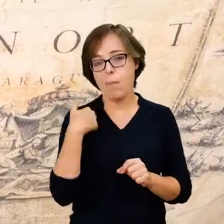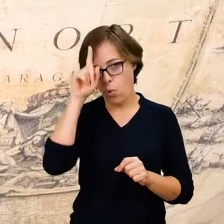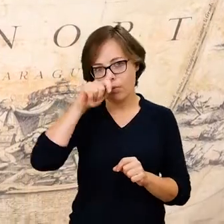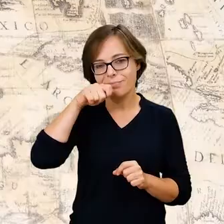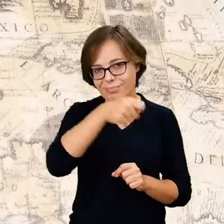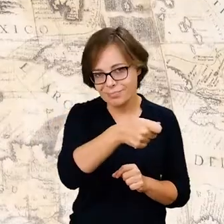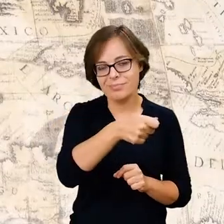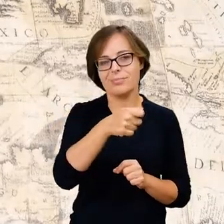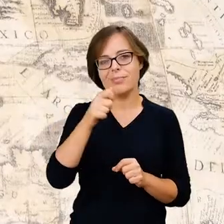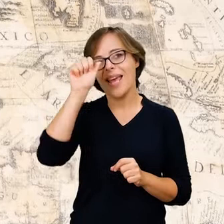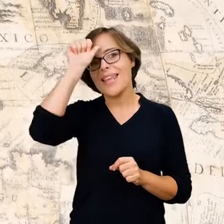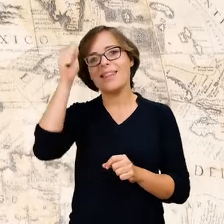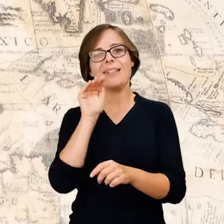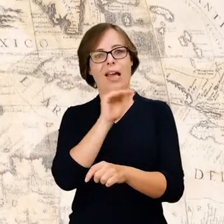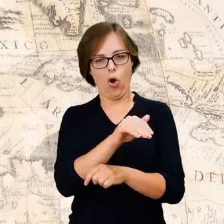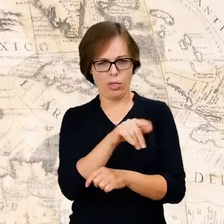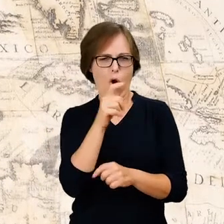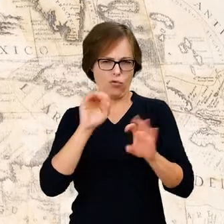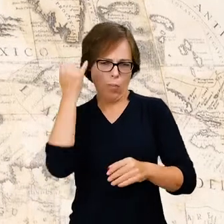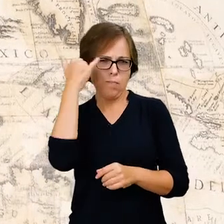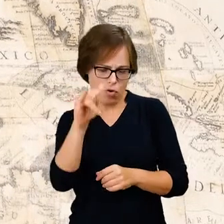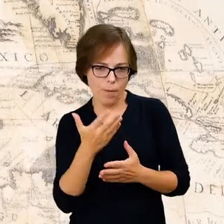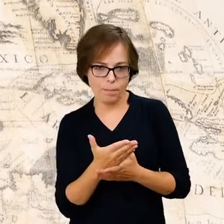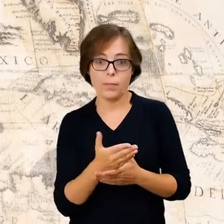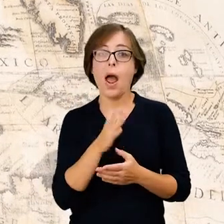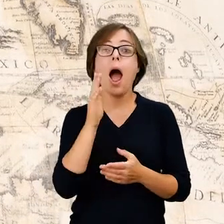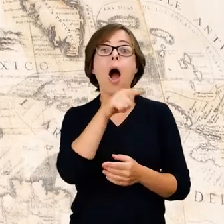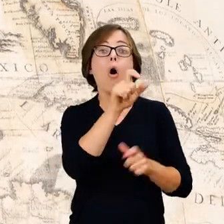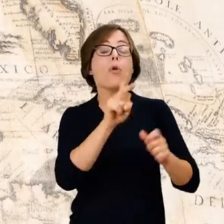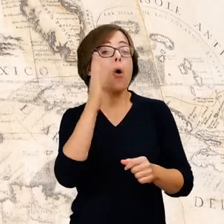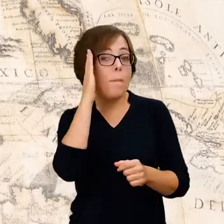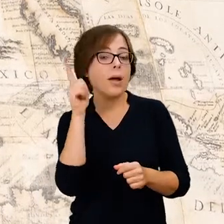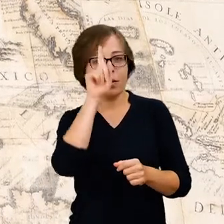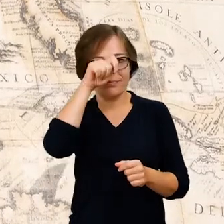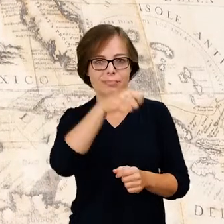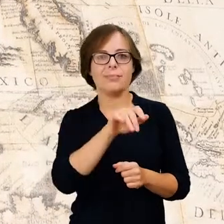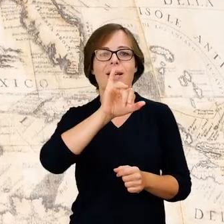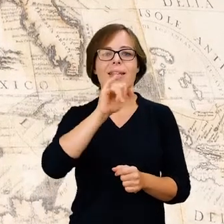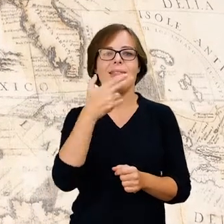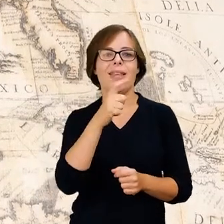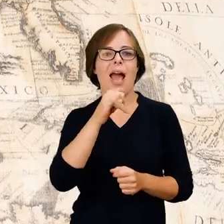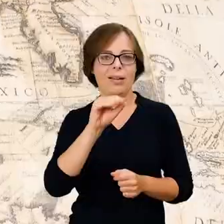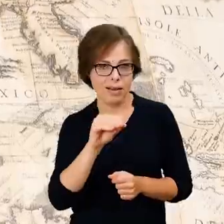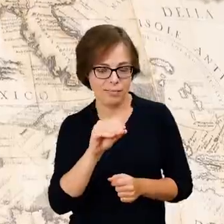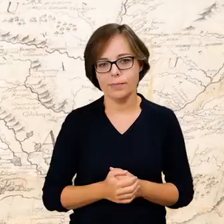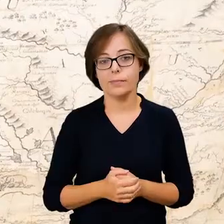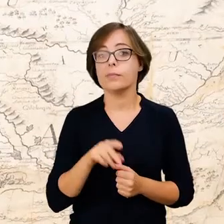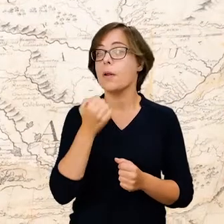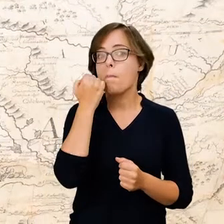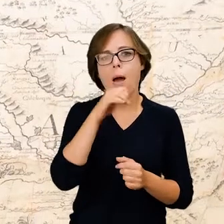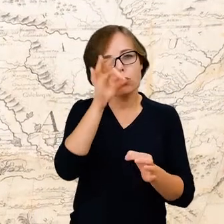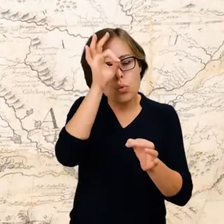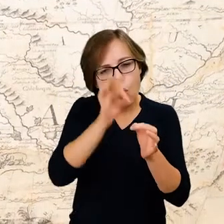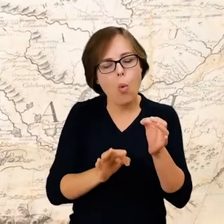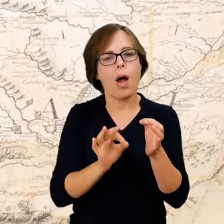nazywana dosyć błędnie Indiami Zachodnimi, a ich mieszkańcy Indianami. Bardzo precyzyjnie zostały potraktowane